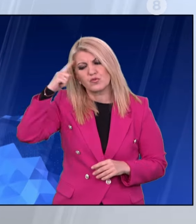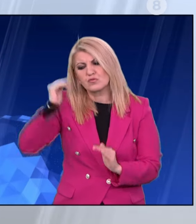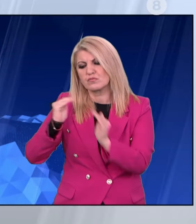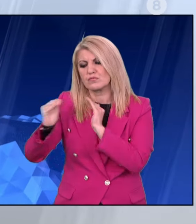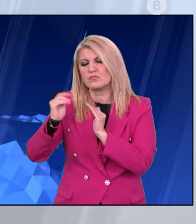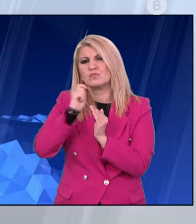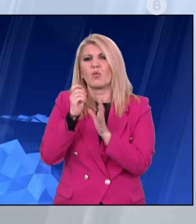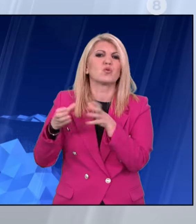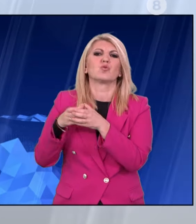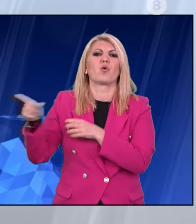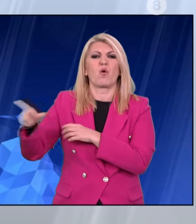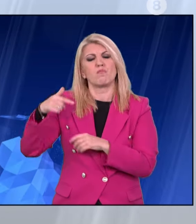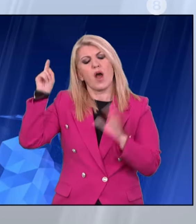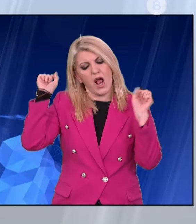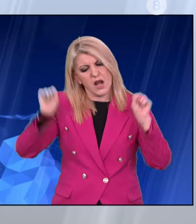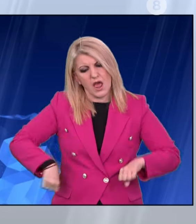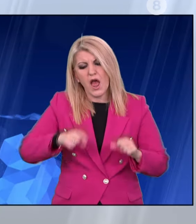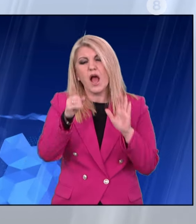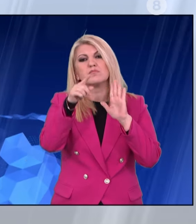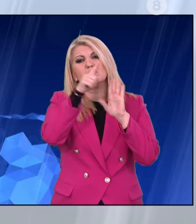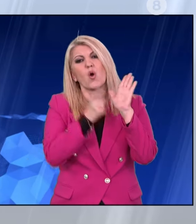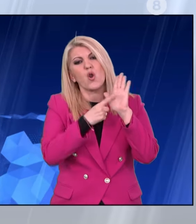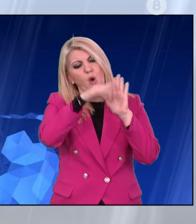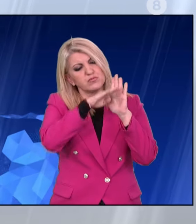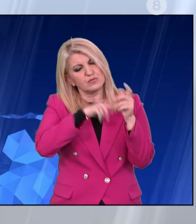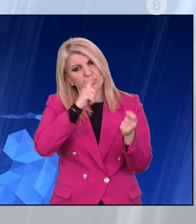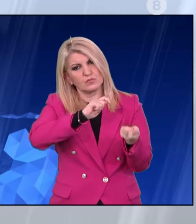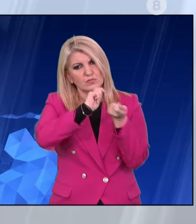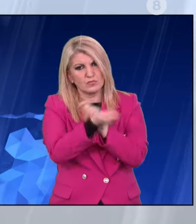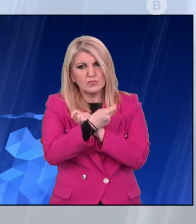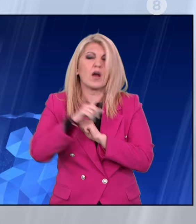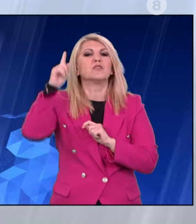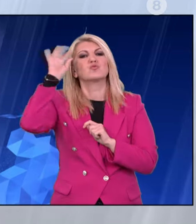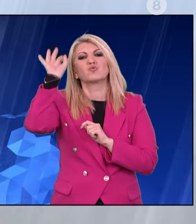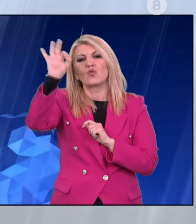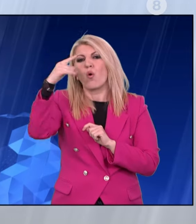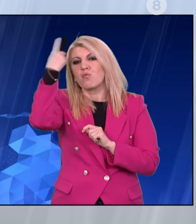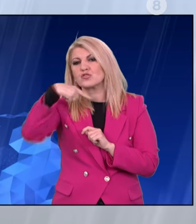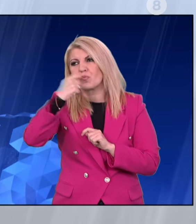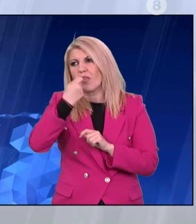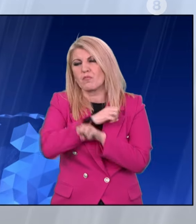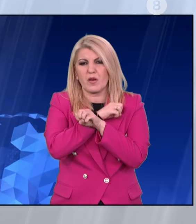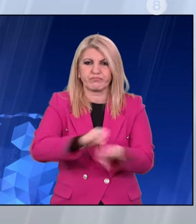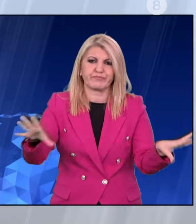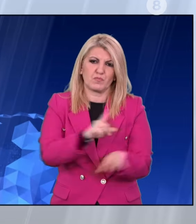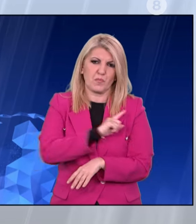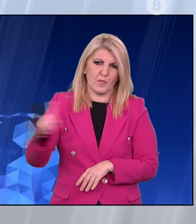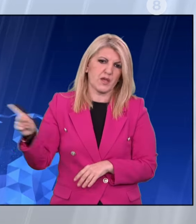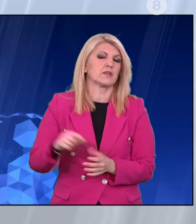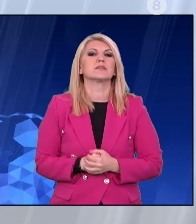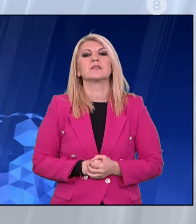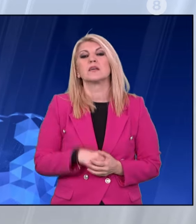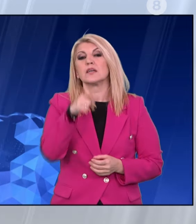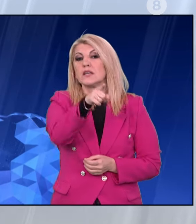την πολιτική εκστρατεία, η πολιτική όλων των κομμάτων μπορεί να χρησιμοποιούν αυτά τα προσωπικά δεδομένα. De facto ομολογία διάπραξης ποινικών αδηγημάτων χαρακτηρίζει τις